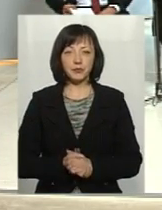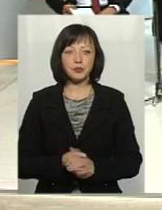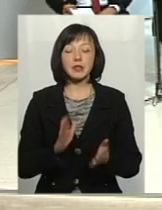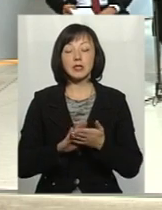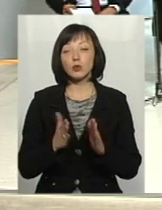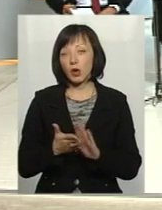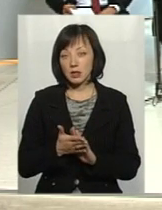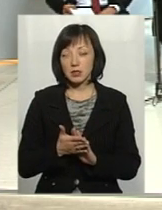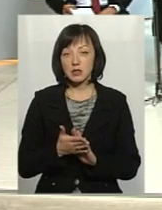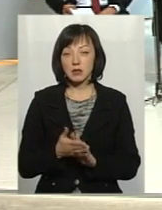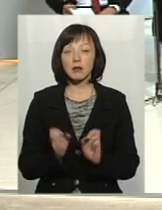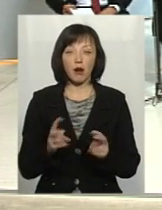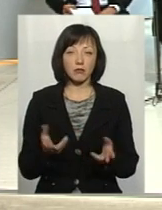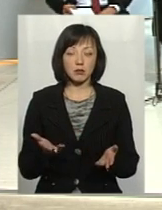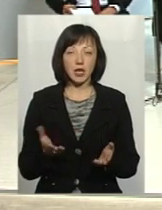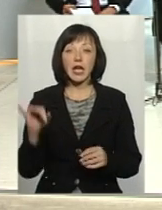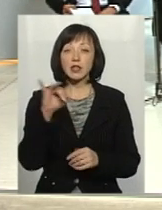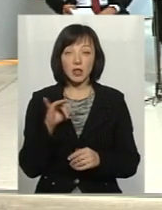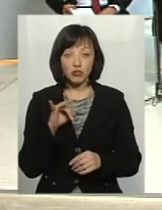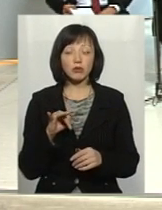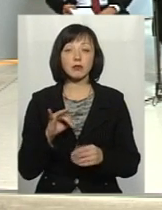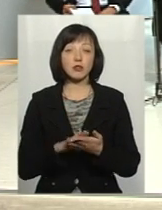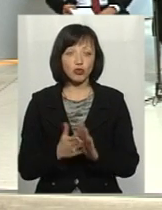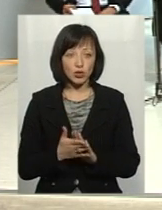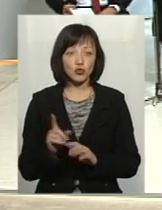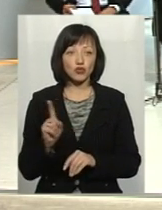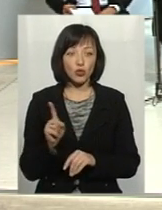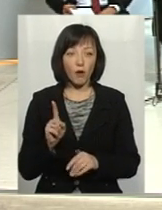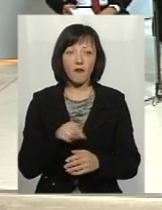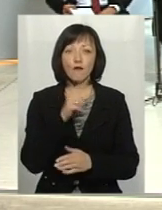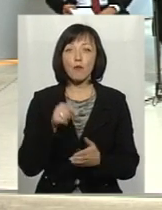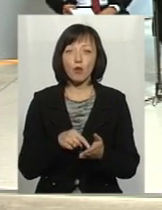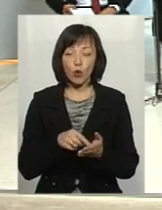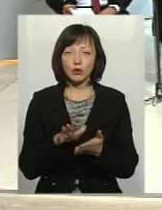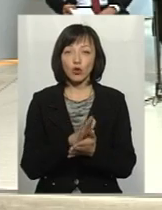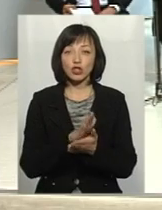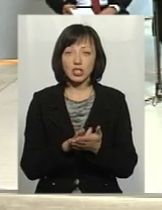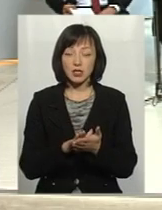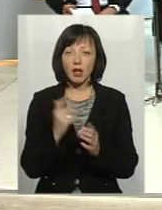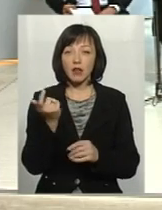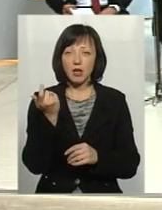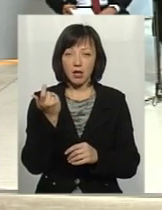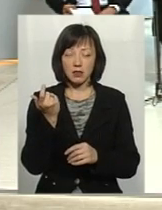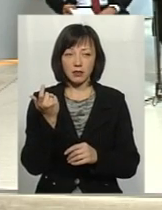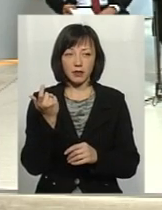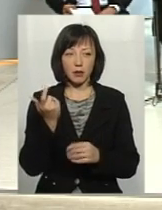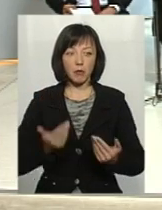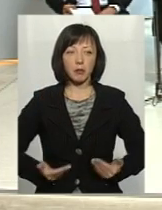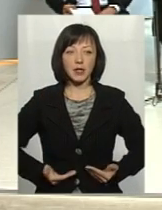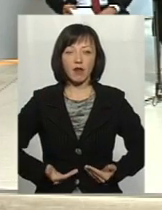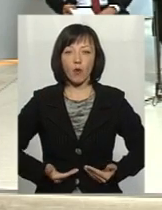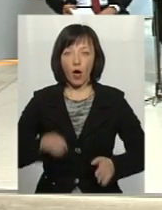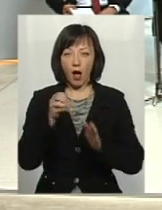ситуація сложилась яким випадком? Історично сложилась, що питання очистки хозяйственно- бытової